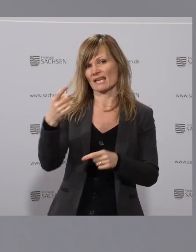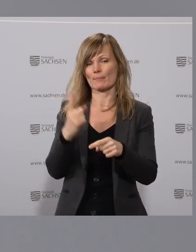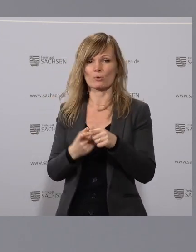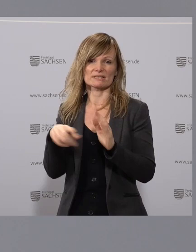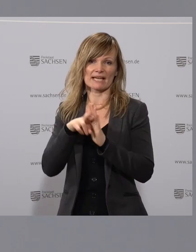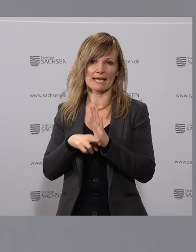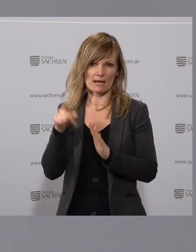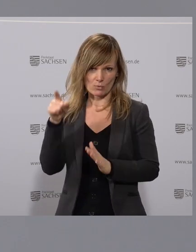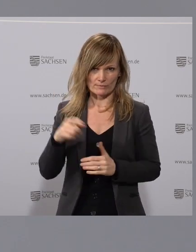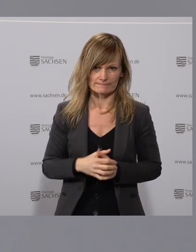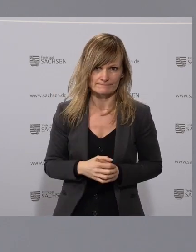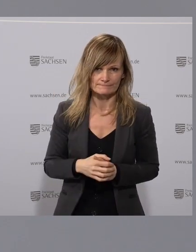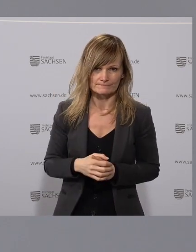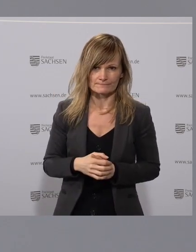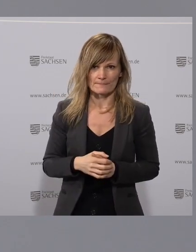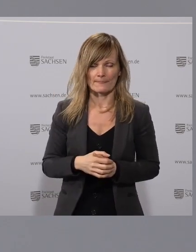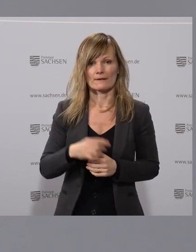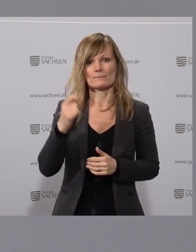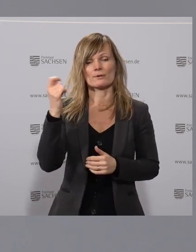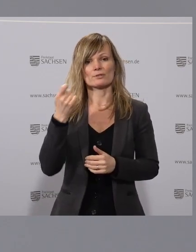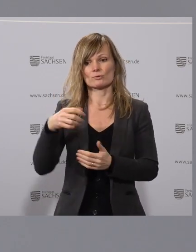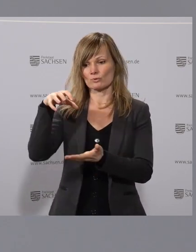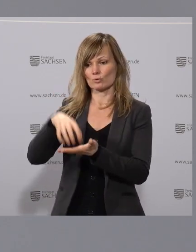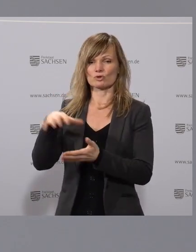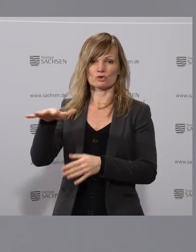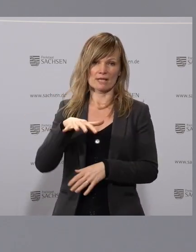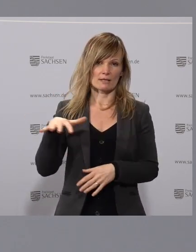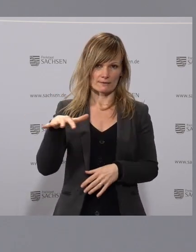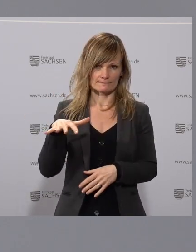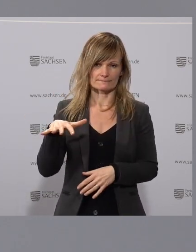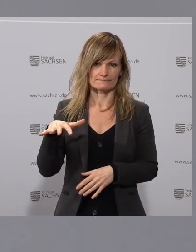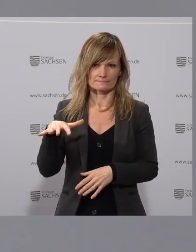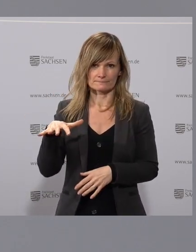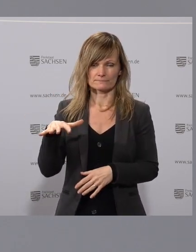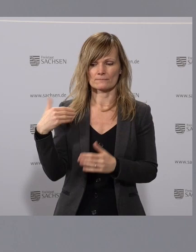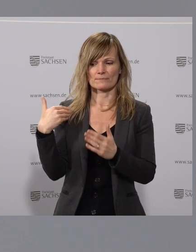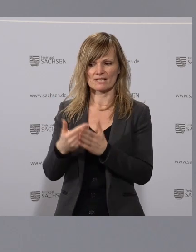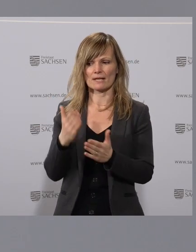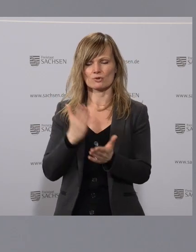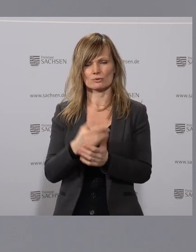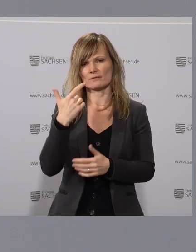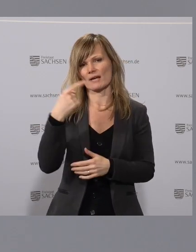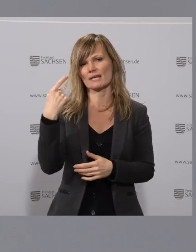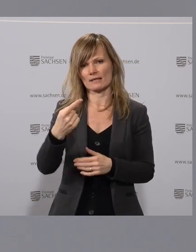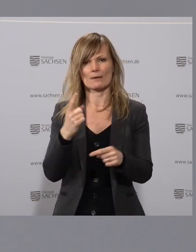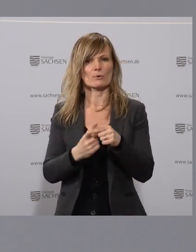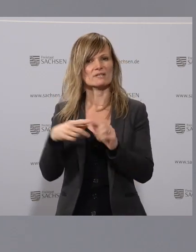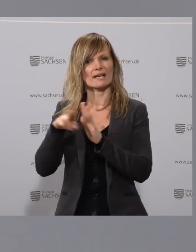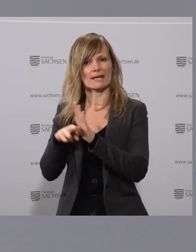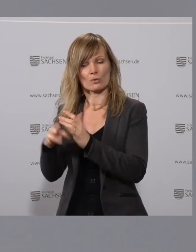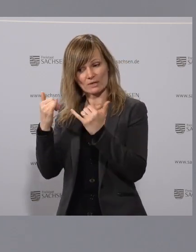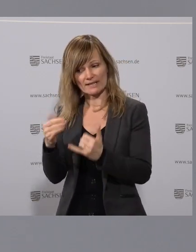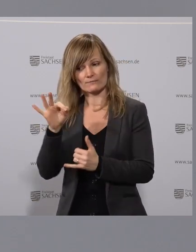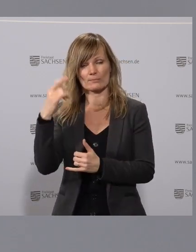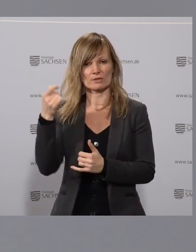Regelung eingeführt. Das sind die Prostitutionsstätten, die bisher bereits eine 2G plus Regelung hatten. Jetzt ist